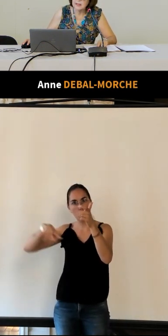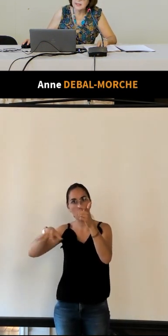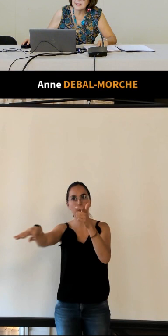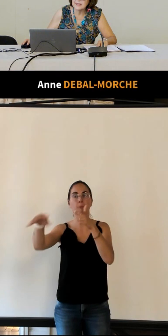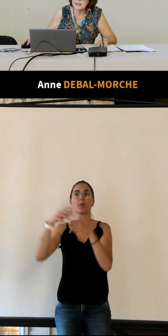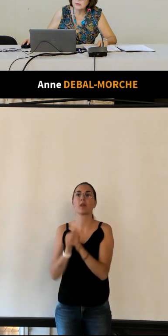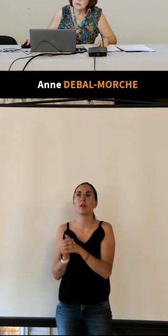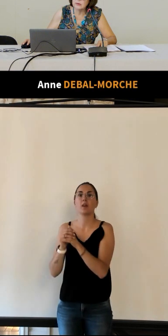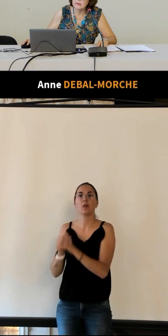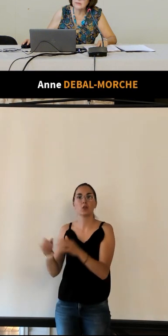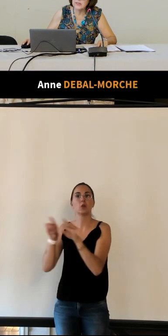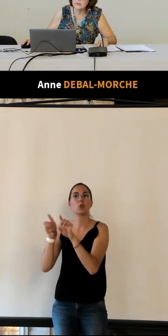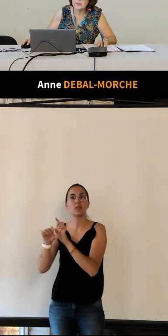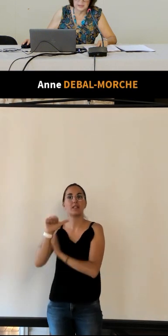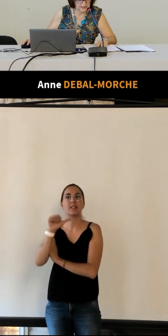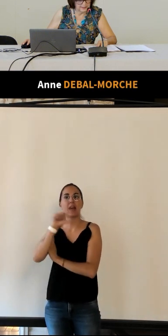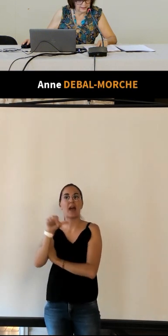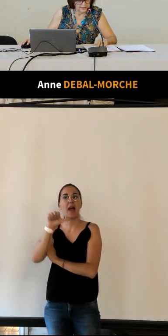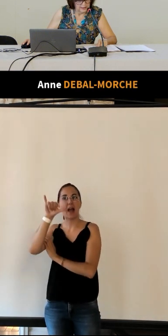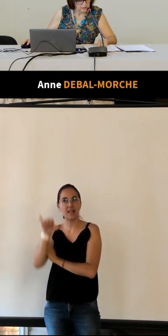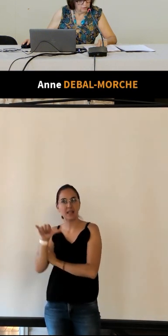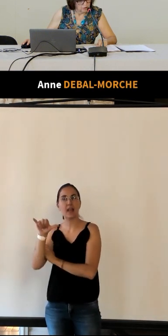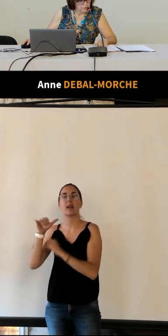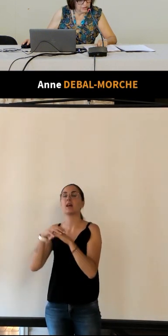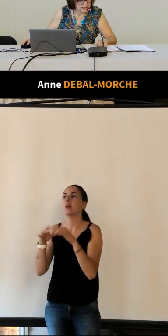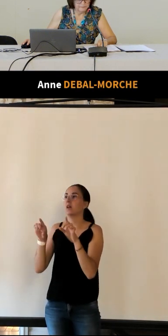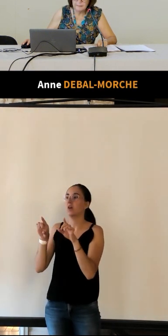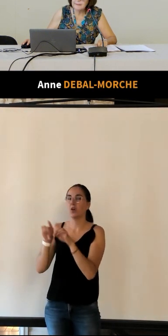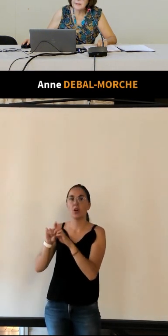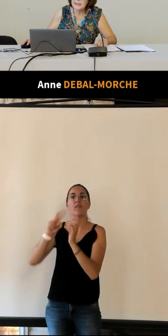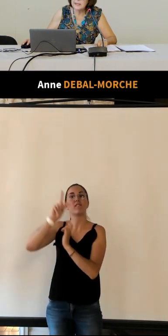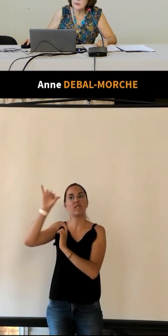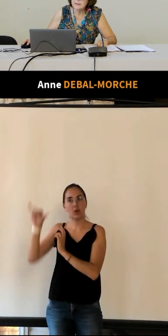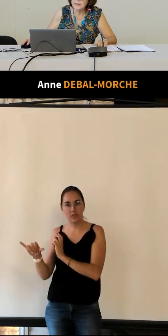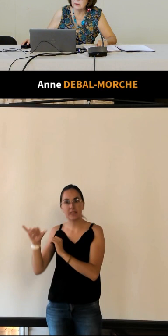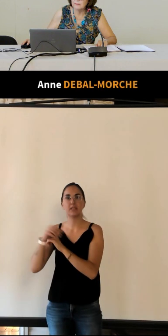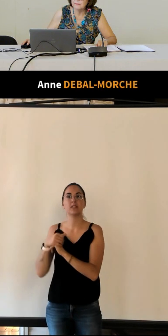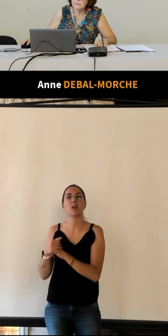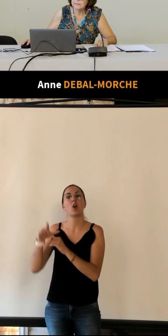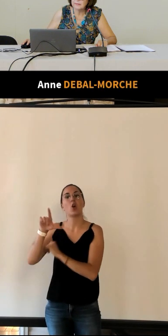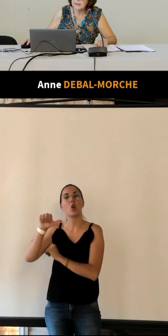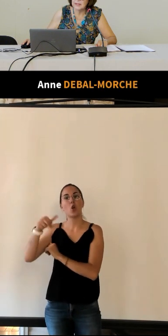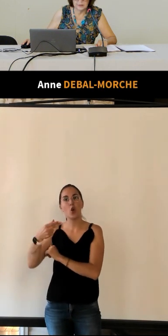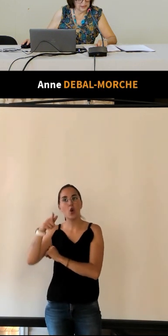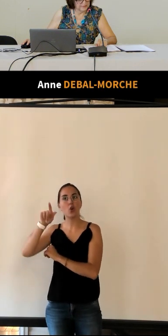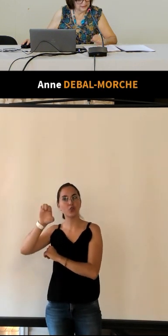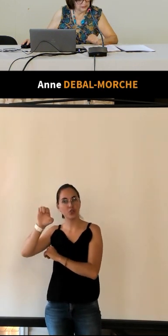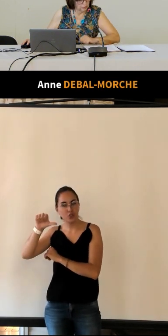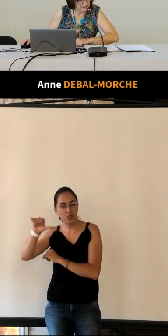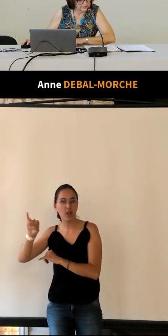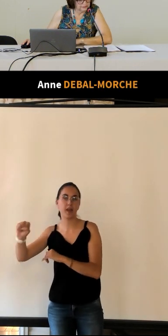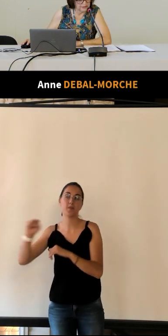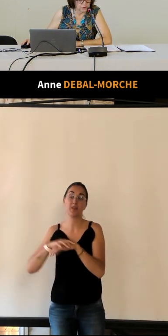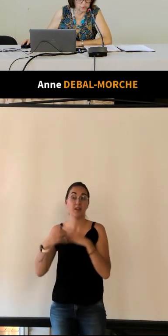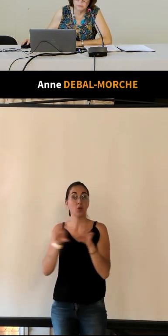Azélerideau Villandry Langer et le Guépean et dans la partie